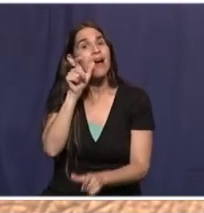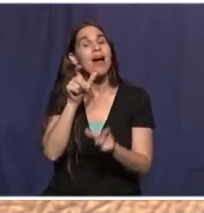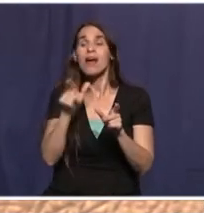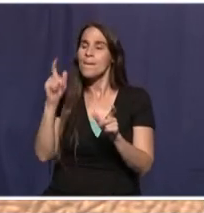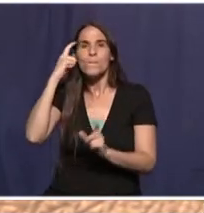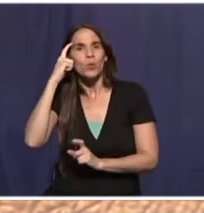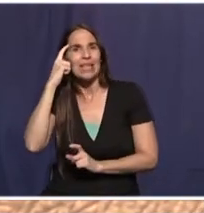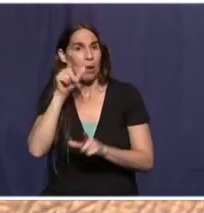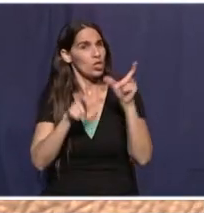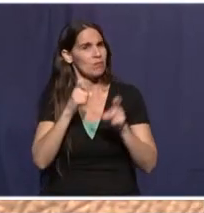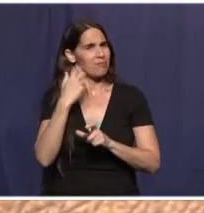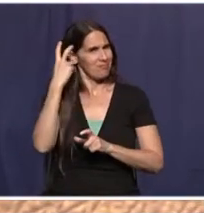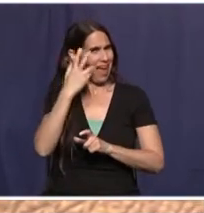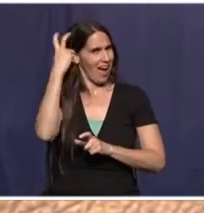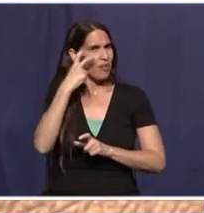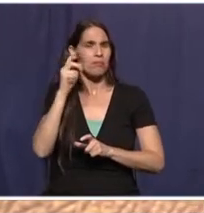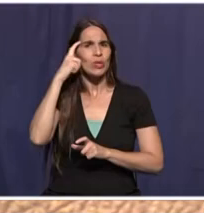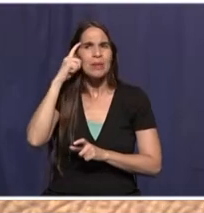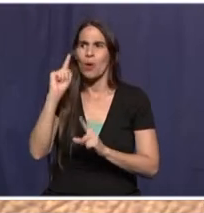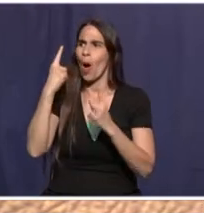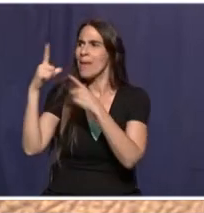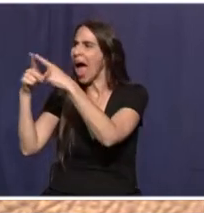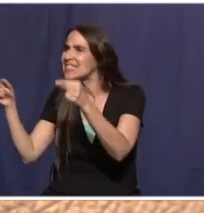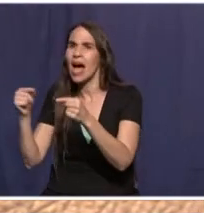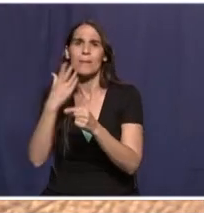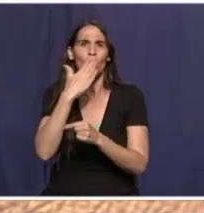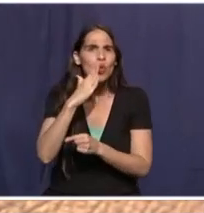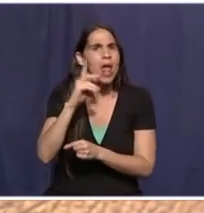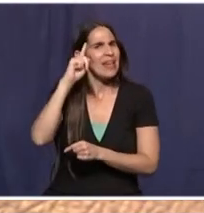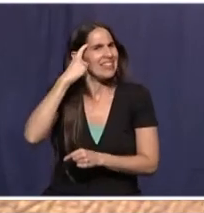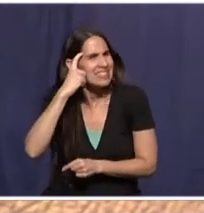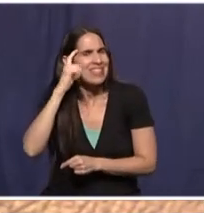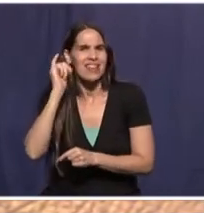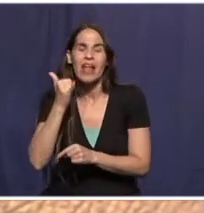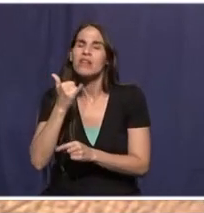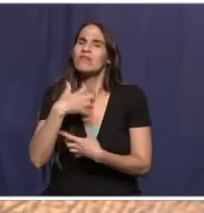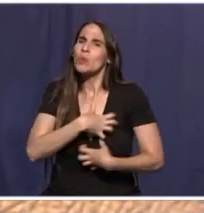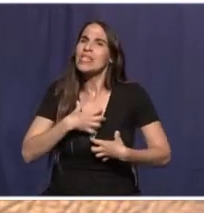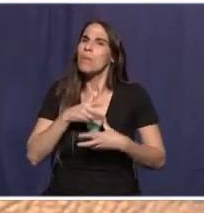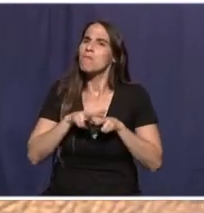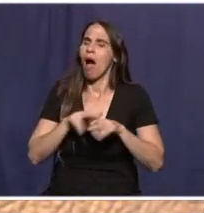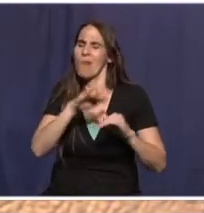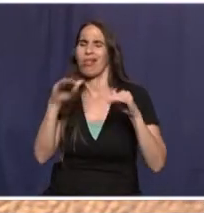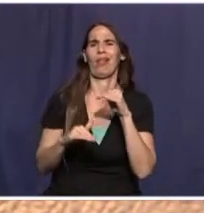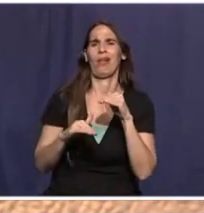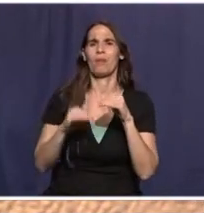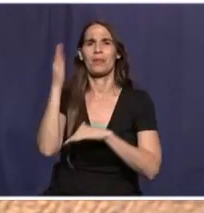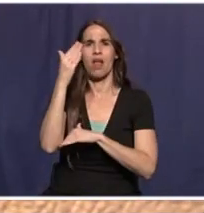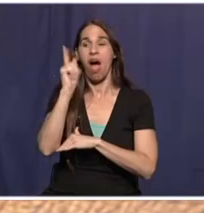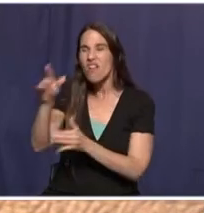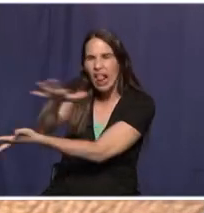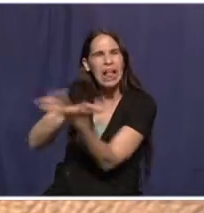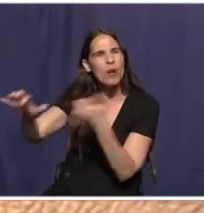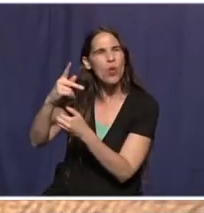בירושלים, הוא כואב את ההרוגים בעזה ואכן חש תסכול ממעמדו השולי במדינה. אך ההתפרעויות